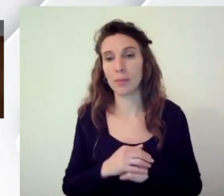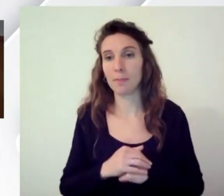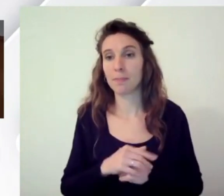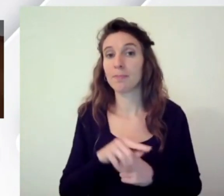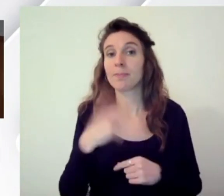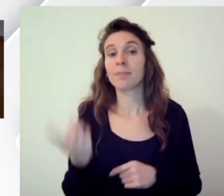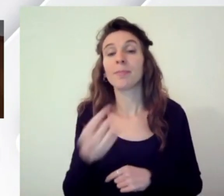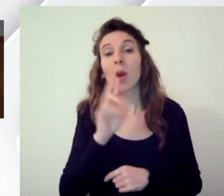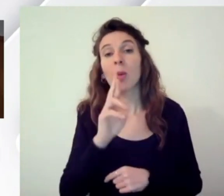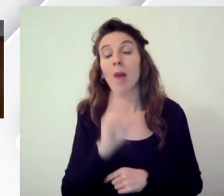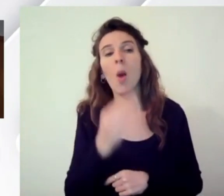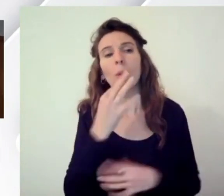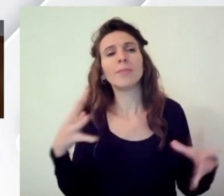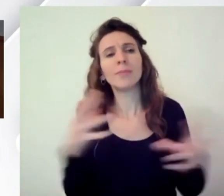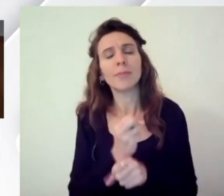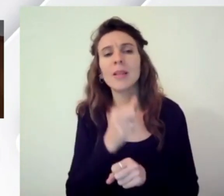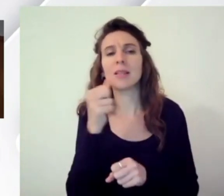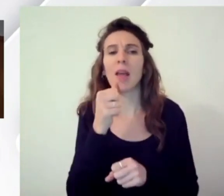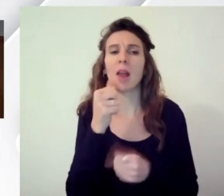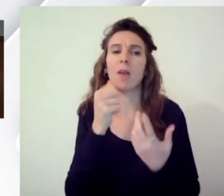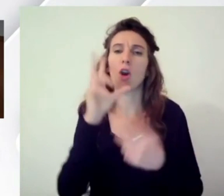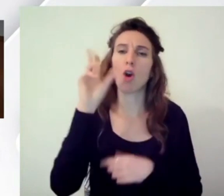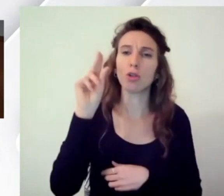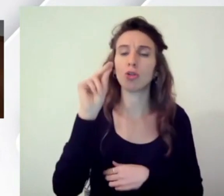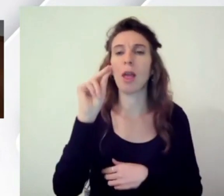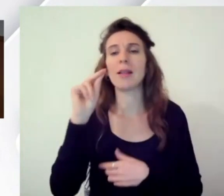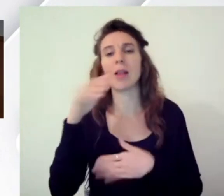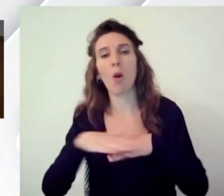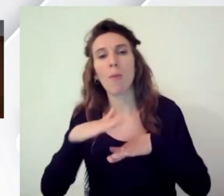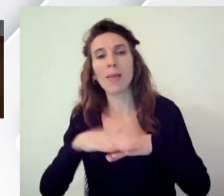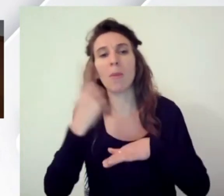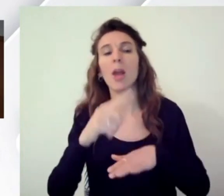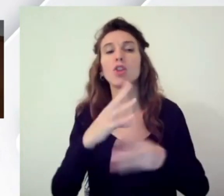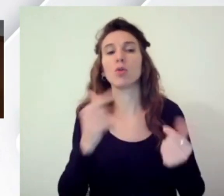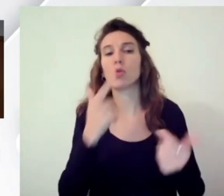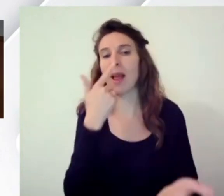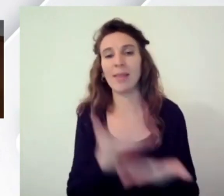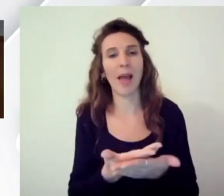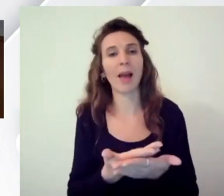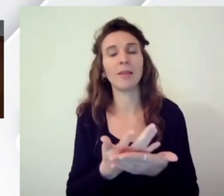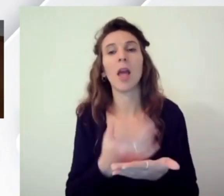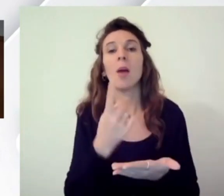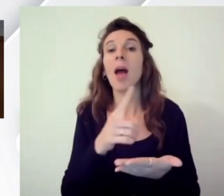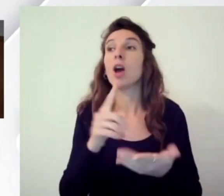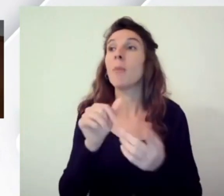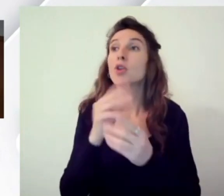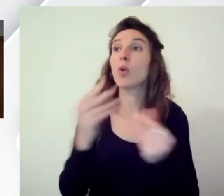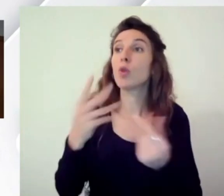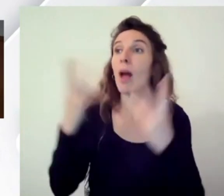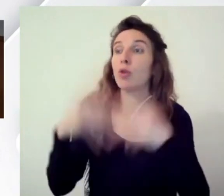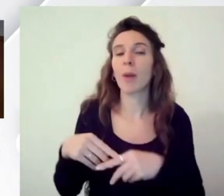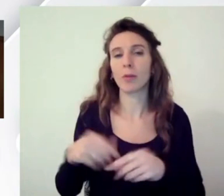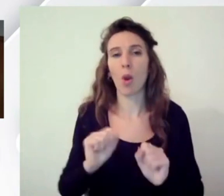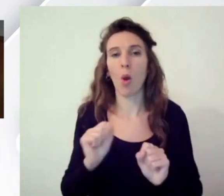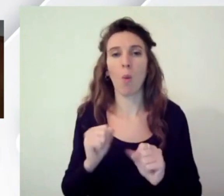sviluppatore abbia conoscenze e competenze per produrre soluzioni adeguate non deve appoggiarsi solamente a soluzioni automatizzate grazie mille